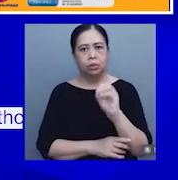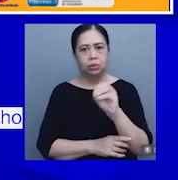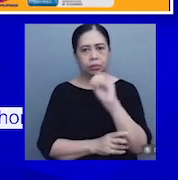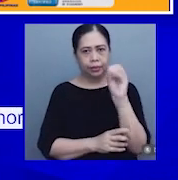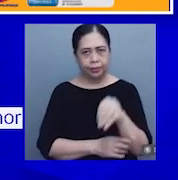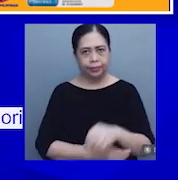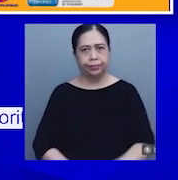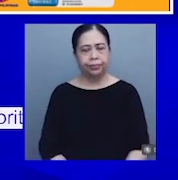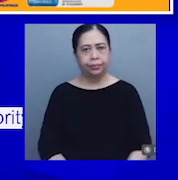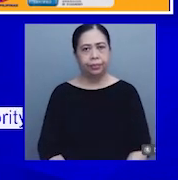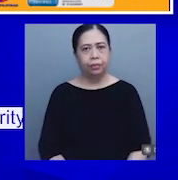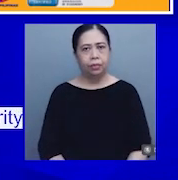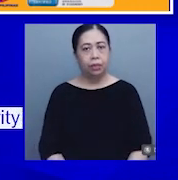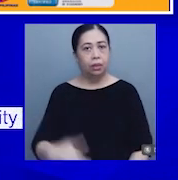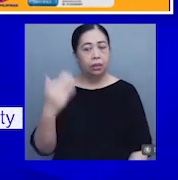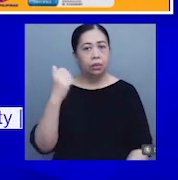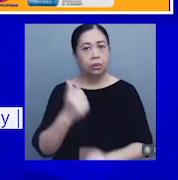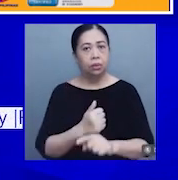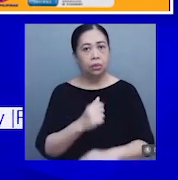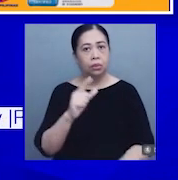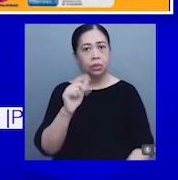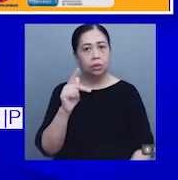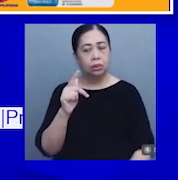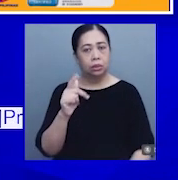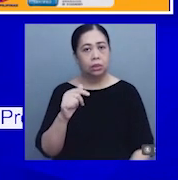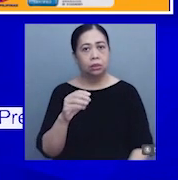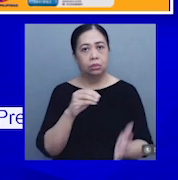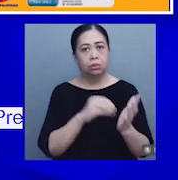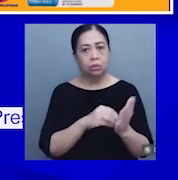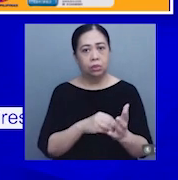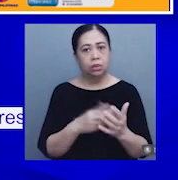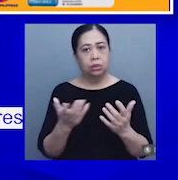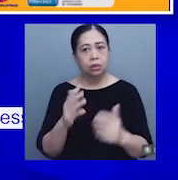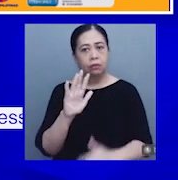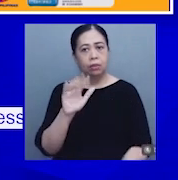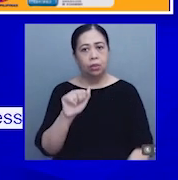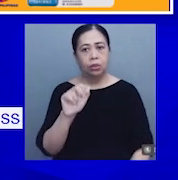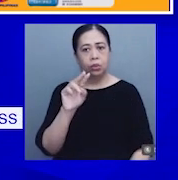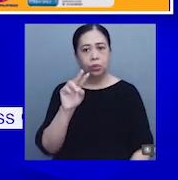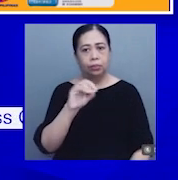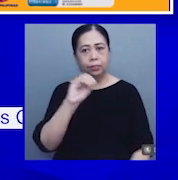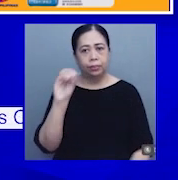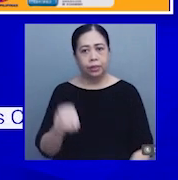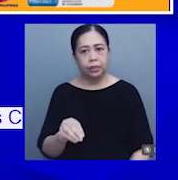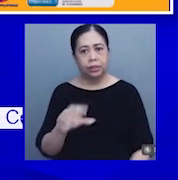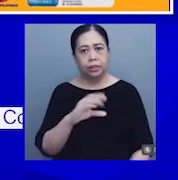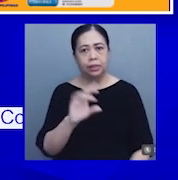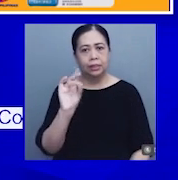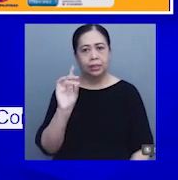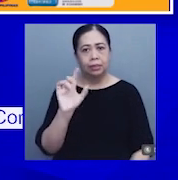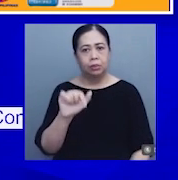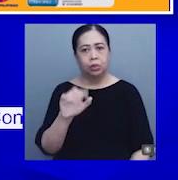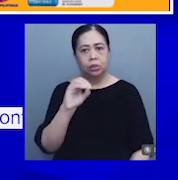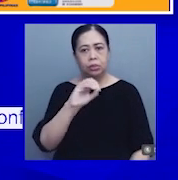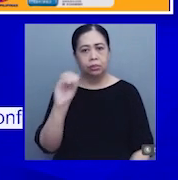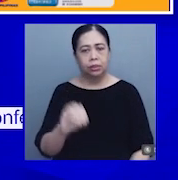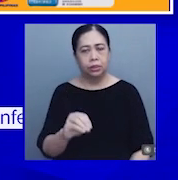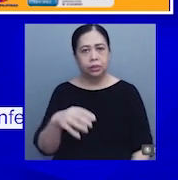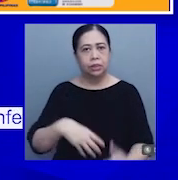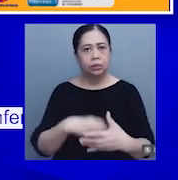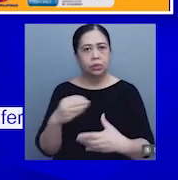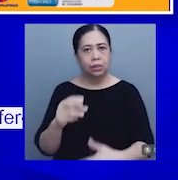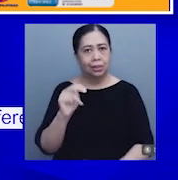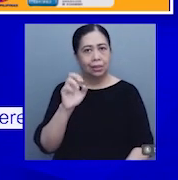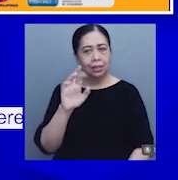Noong Agusto 2023, ito ay naitala sa antas na 5.2% at 7.0% naman noong